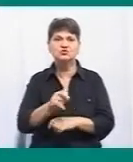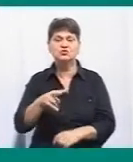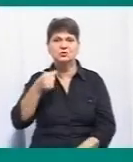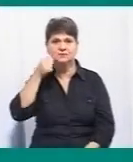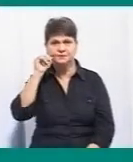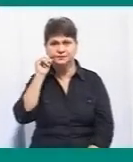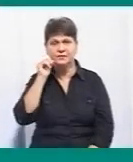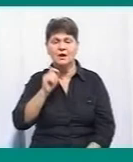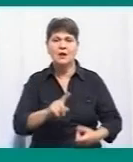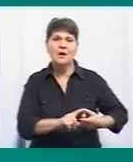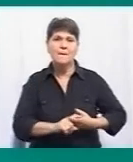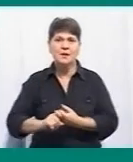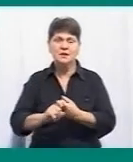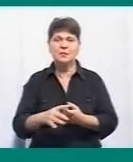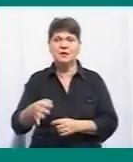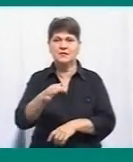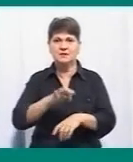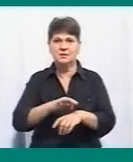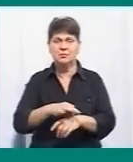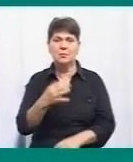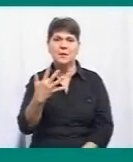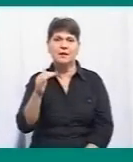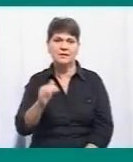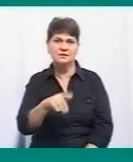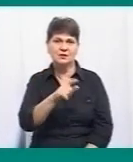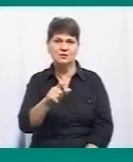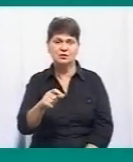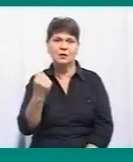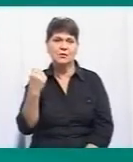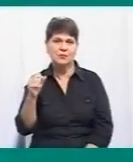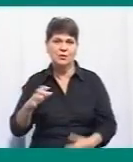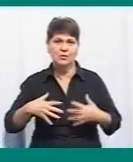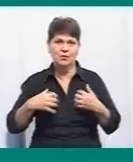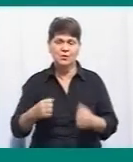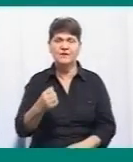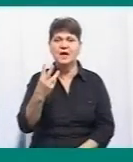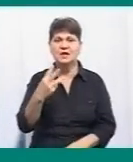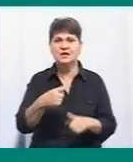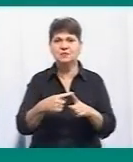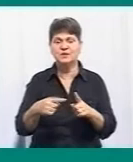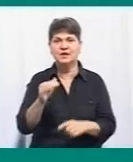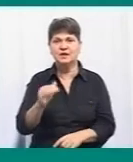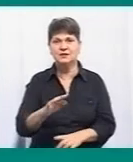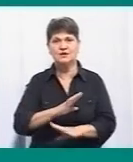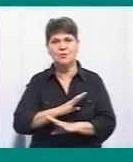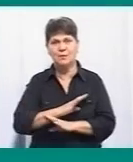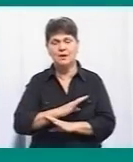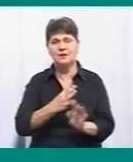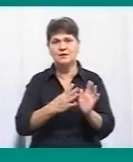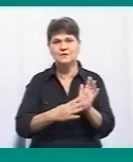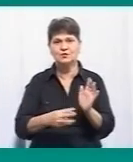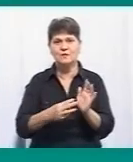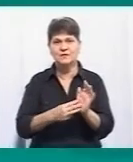початку пандемії в області занедужили більше 5 тисяч людей. Побороли недовго майже 3,5 тисячі, померли 98.